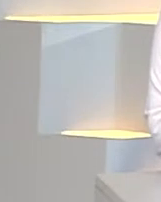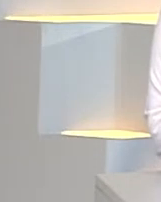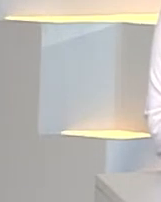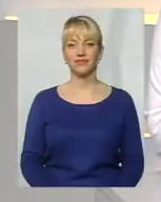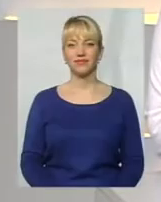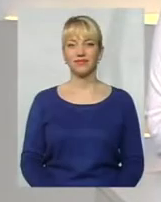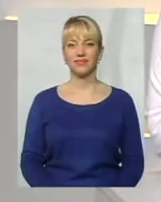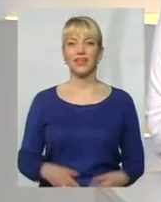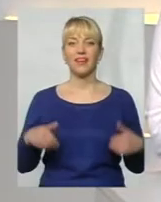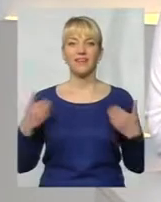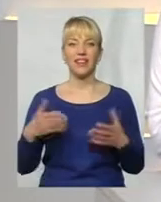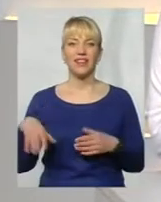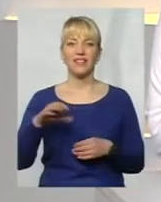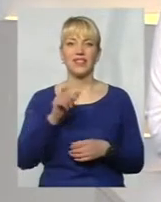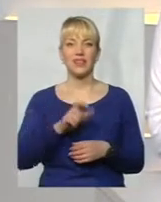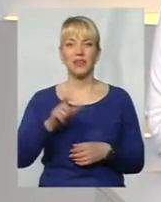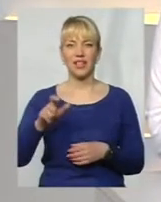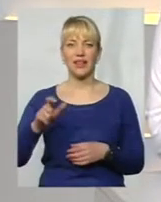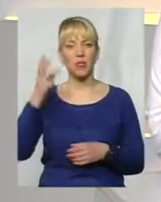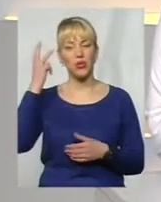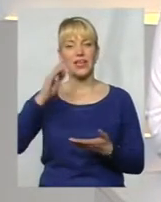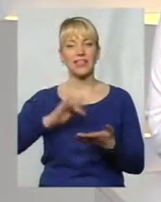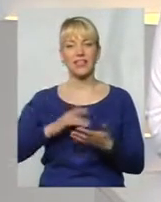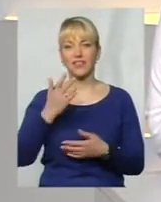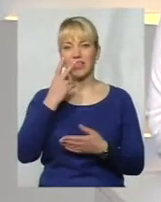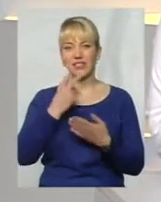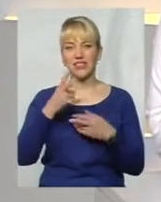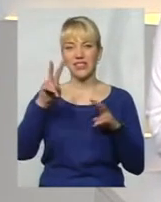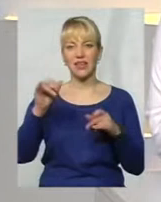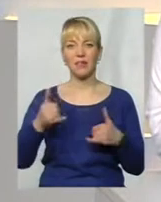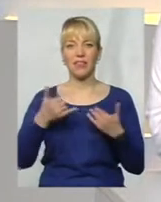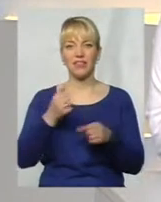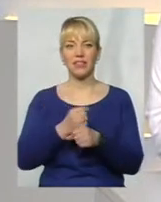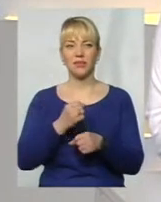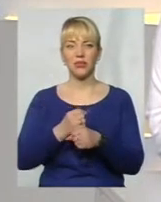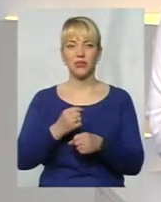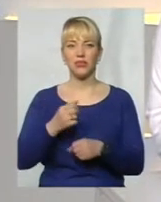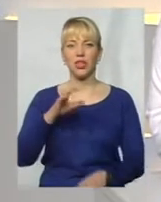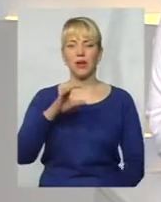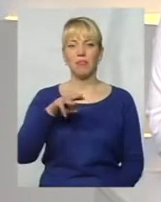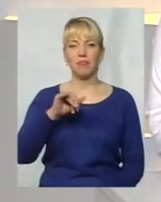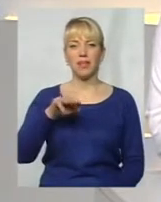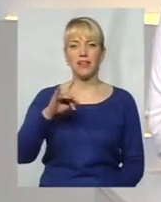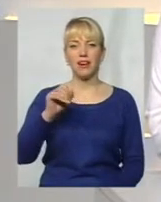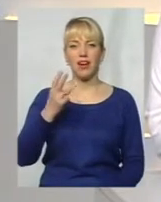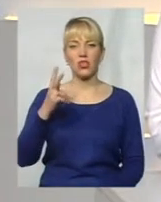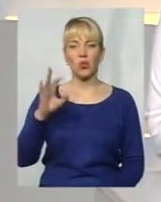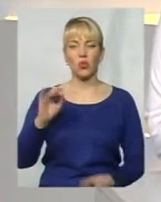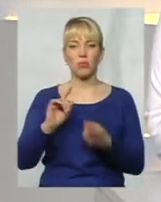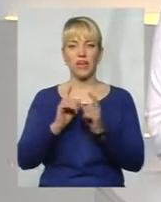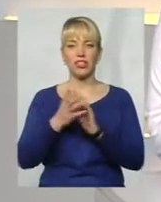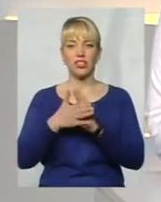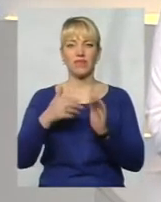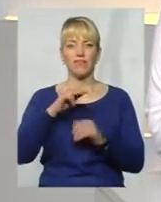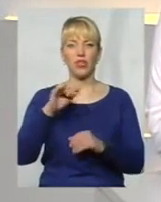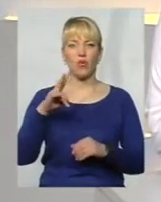Мої вітання усім телеглядачам Поділля Центр в ефірі тема. Сьогодні для вас у студії працює я, Юна Мітрашко, сурдопереклад Оксана